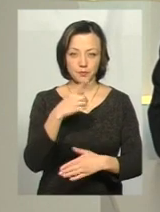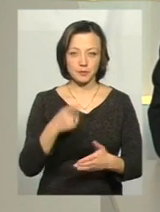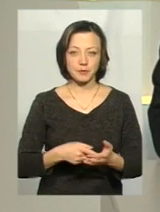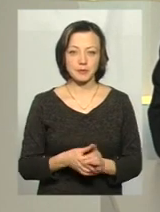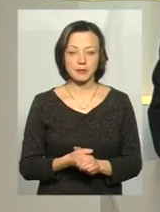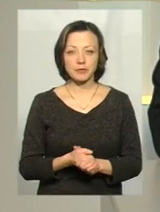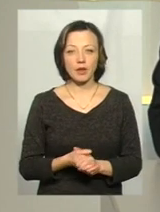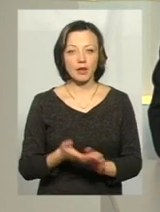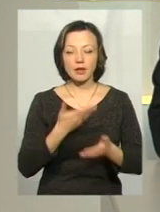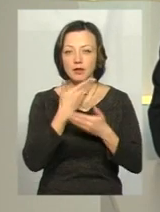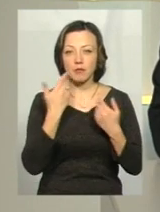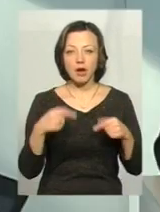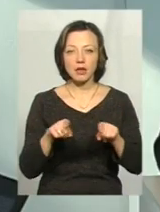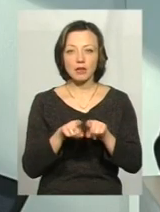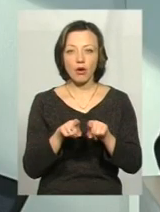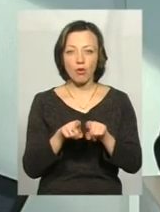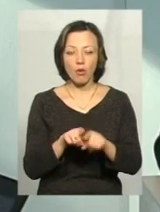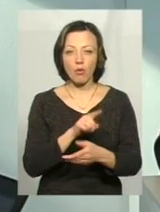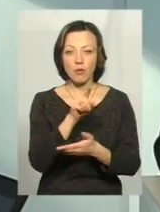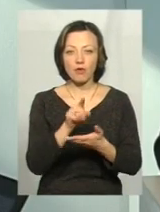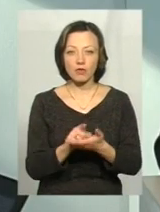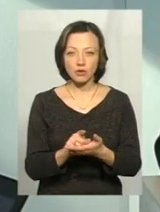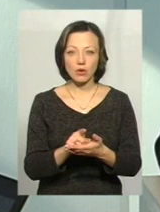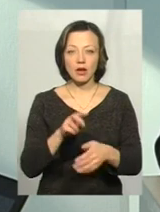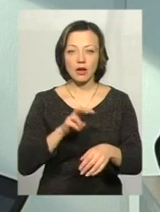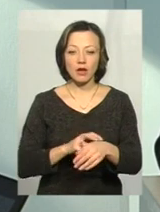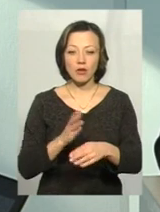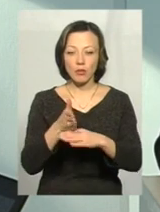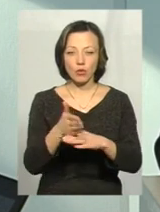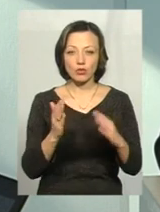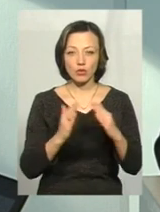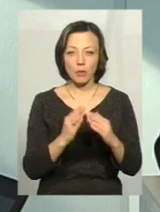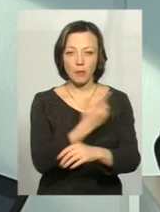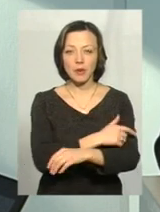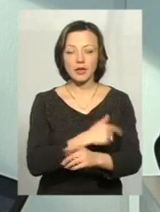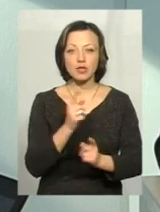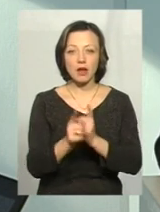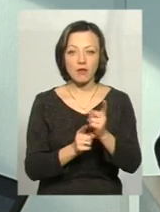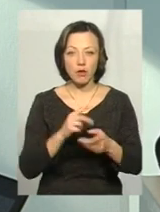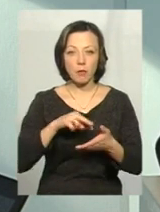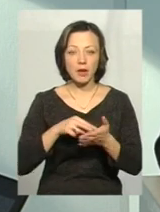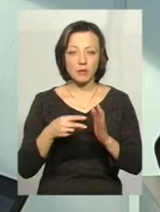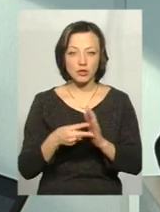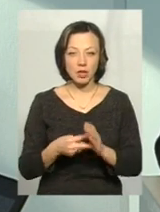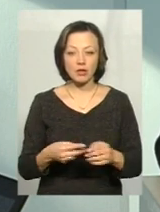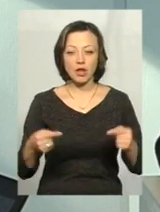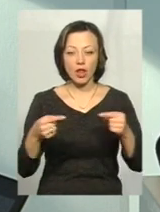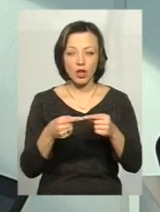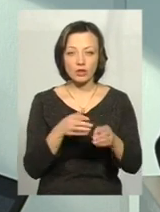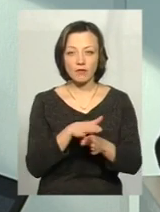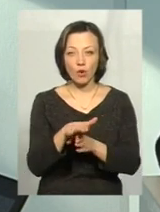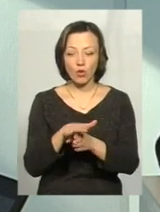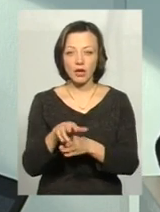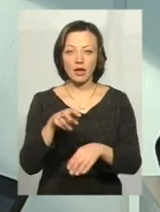Немає такого обов'язку в лікаря приходити до пацієнта додому. Медична реформа передбачає належне виконання